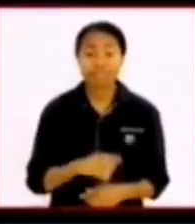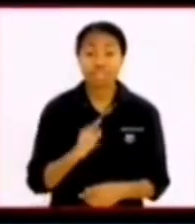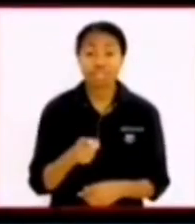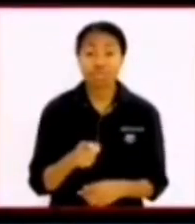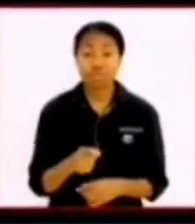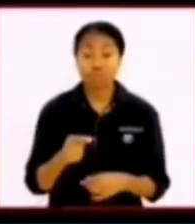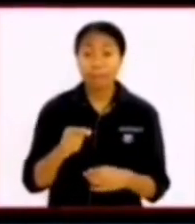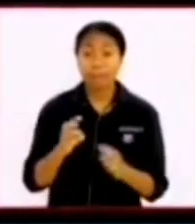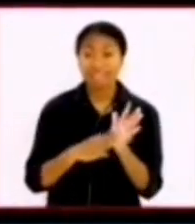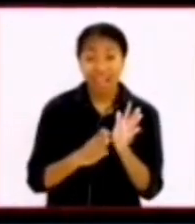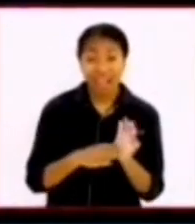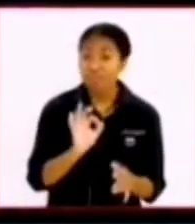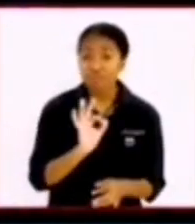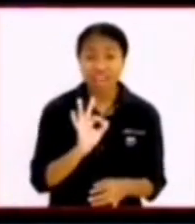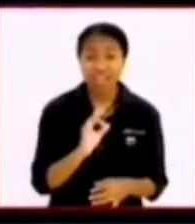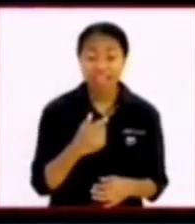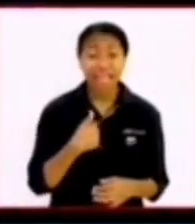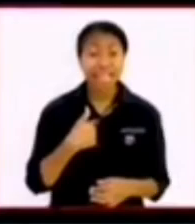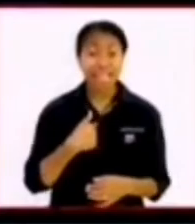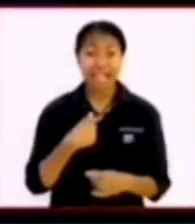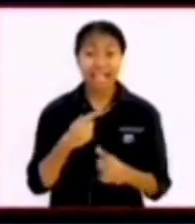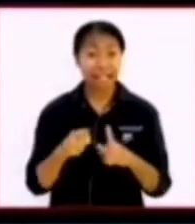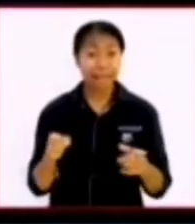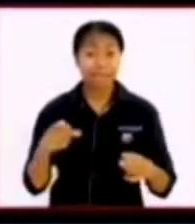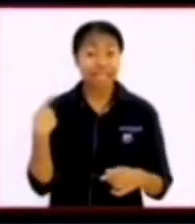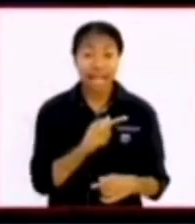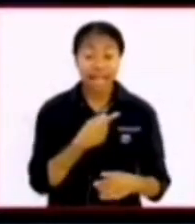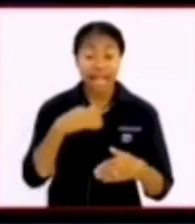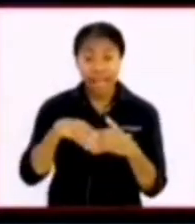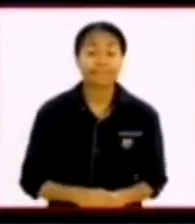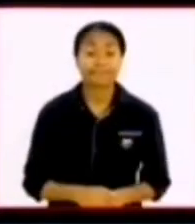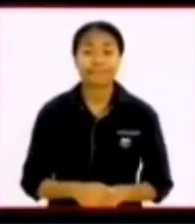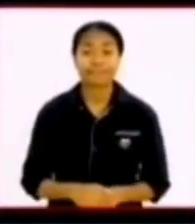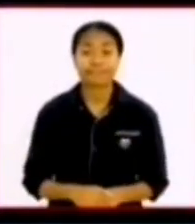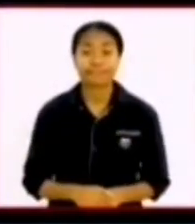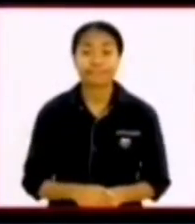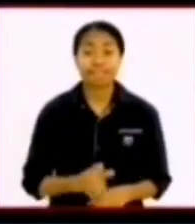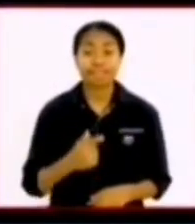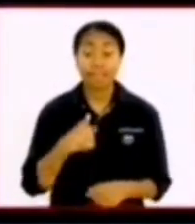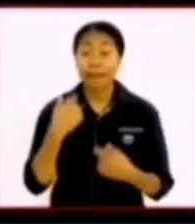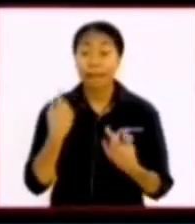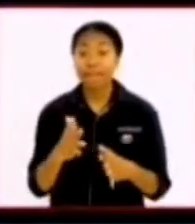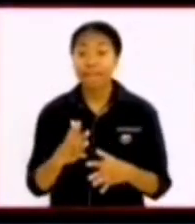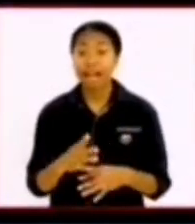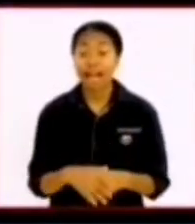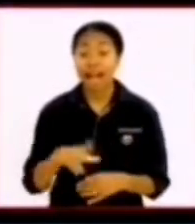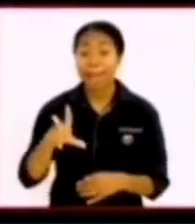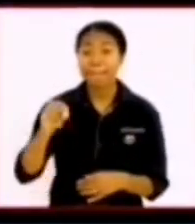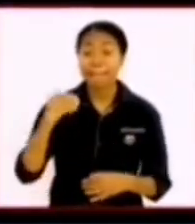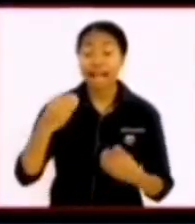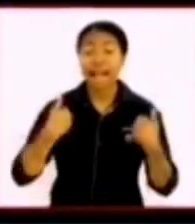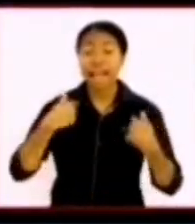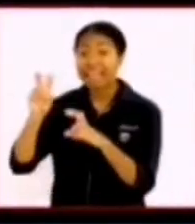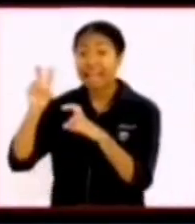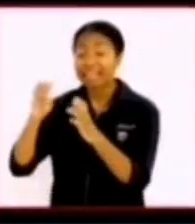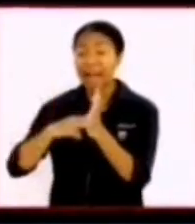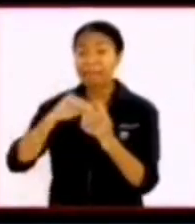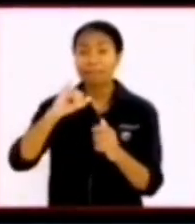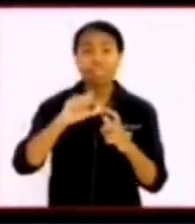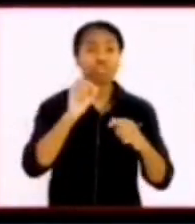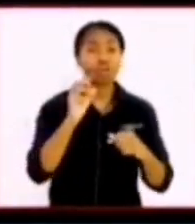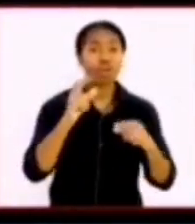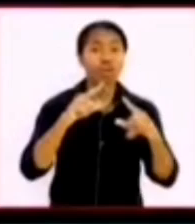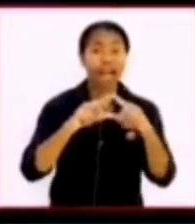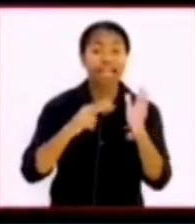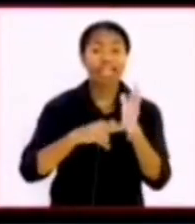kita tapi kita berada di tangan siapa itu penting saya pernah mengutip kata-kata seorang misionaris dari India